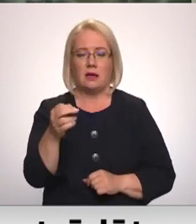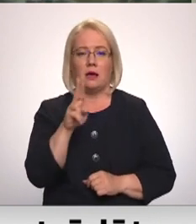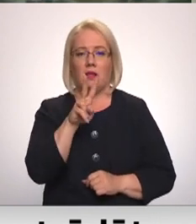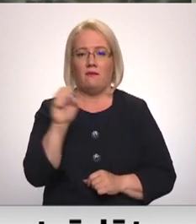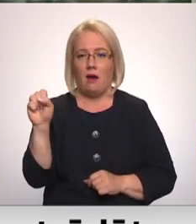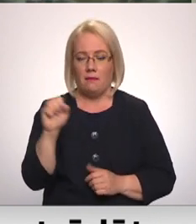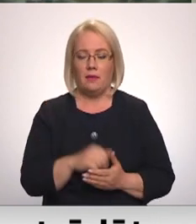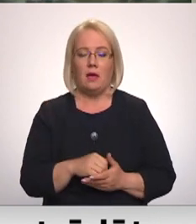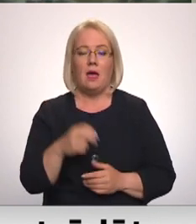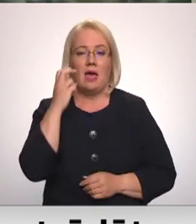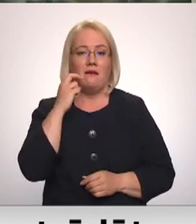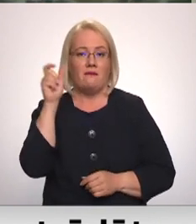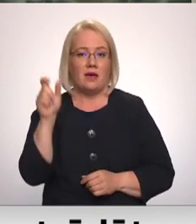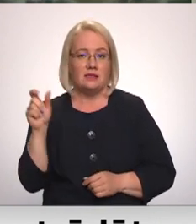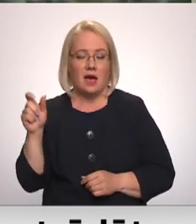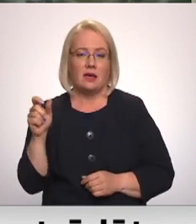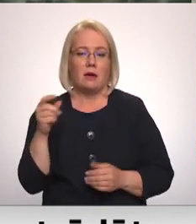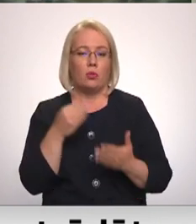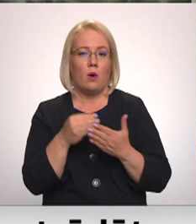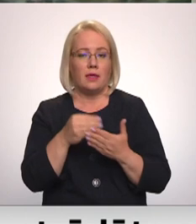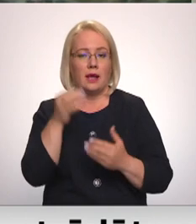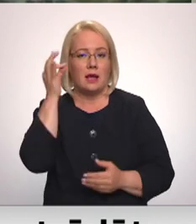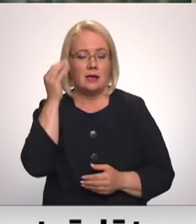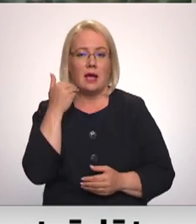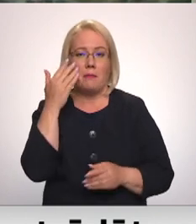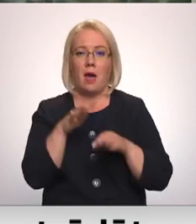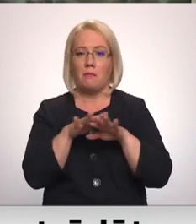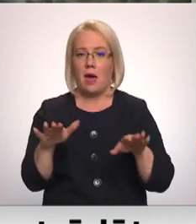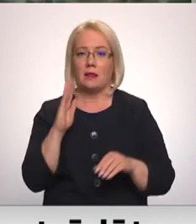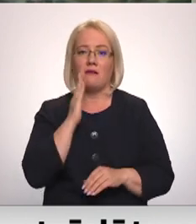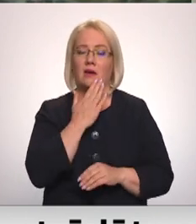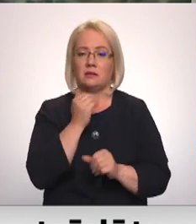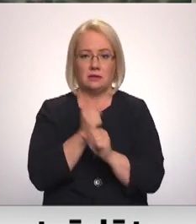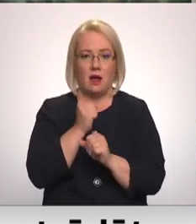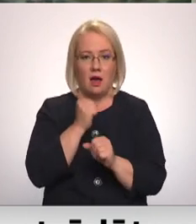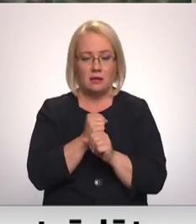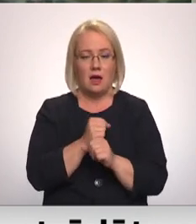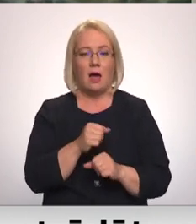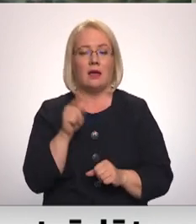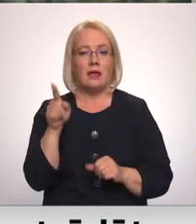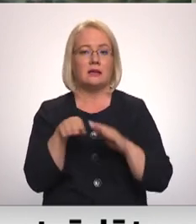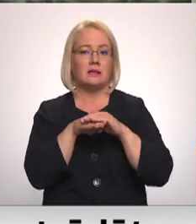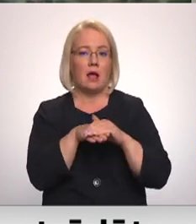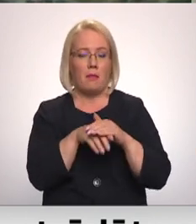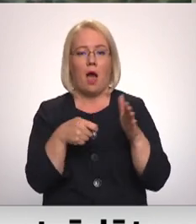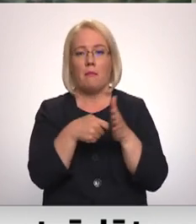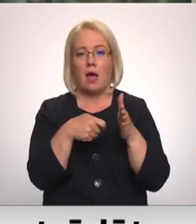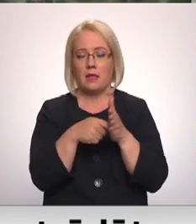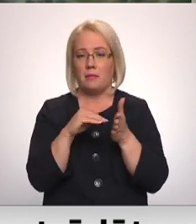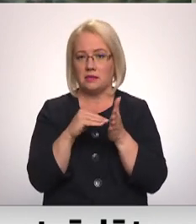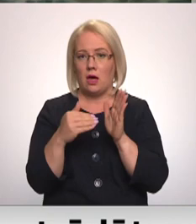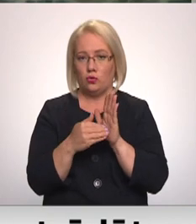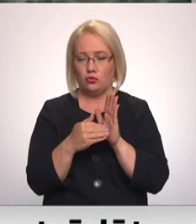valsts aģentūrā. Vecākiem nodarīgi atcerēties, arī kamēr bērni vasarā strādā, viņi saglabā apgādājumā statusu.